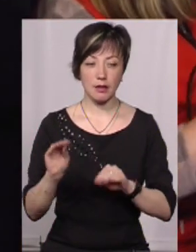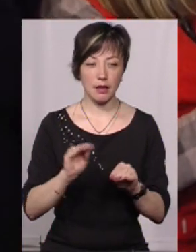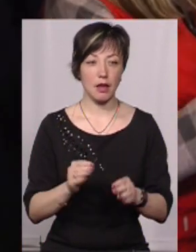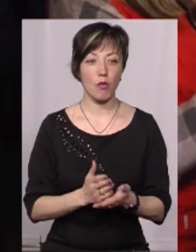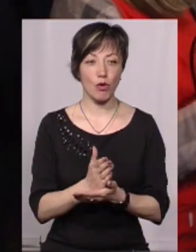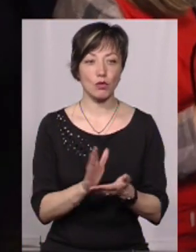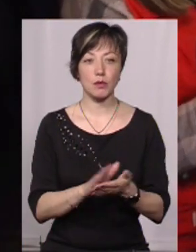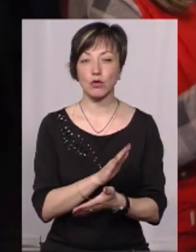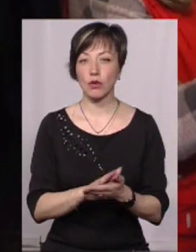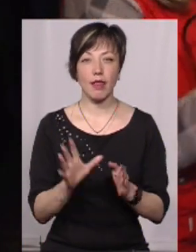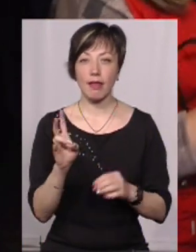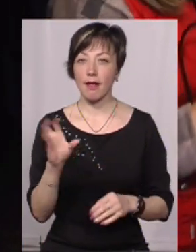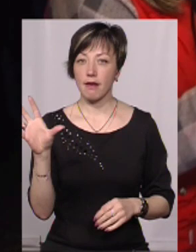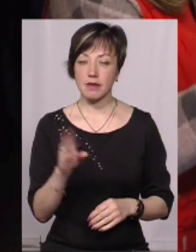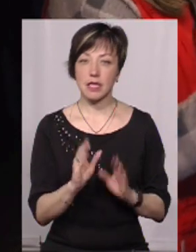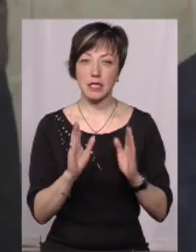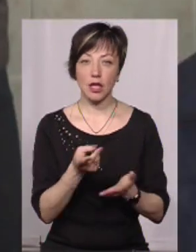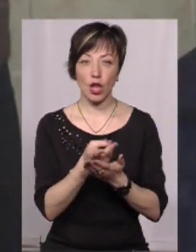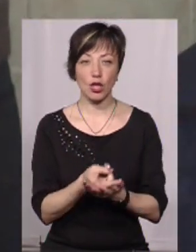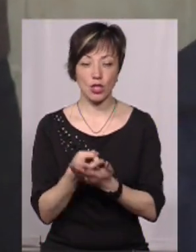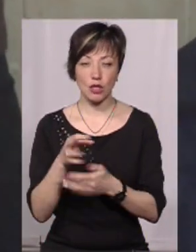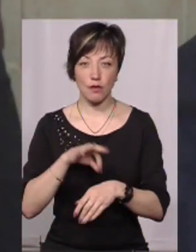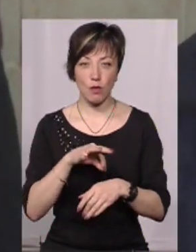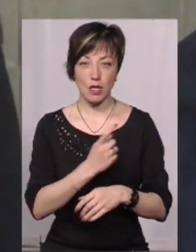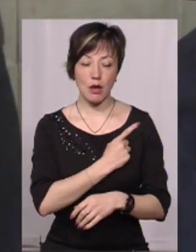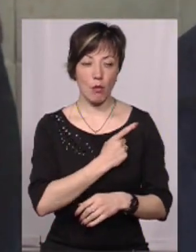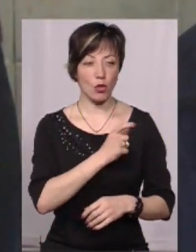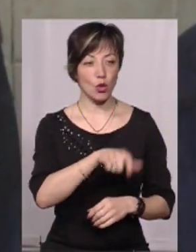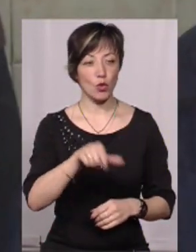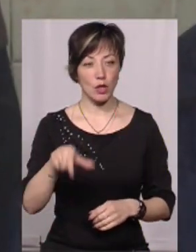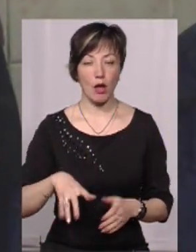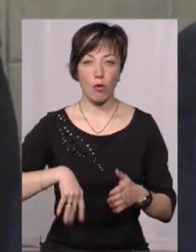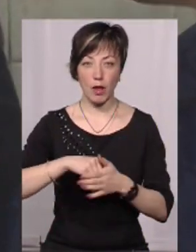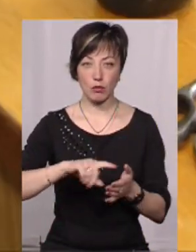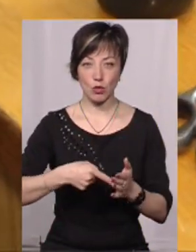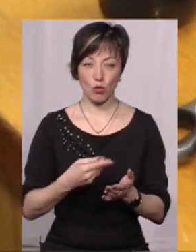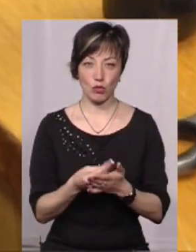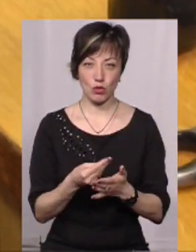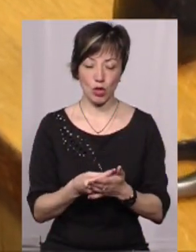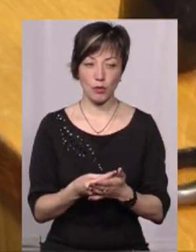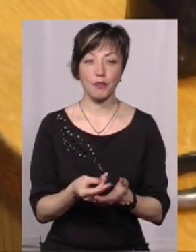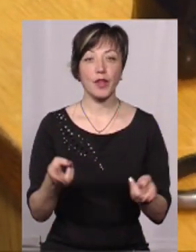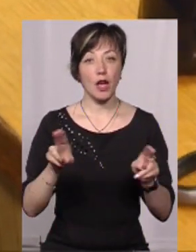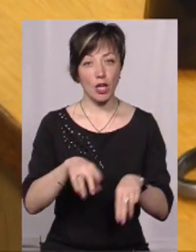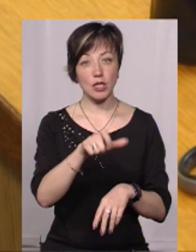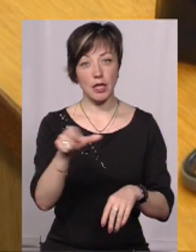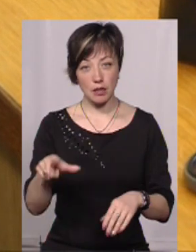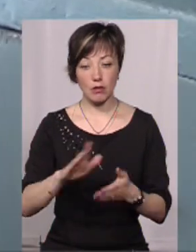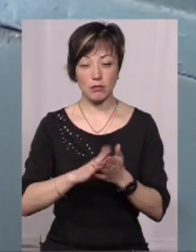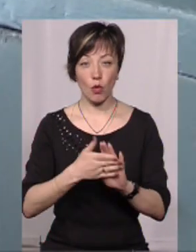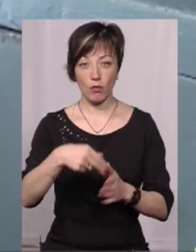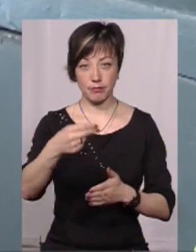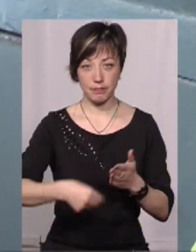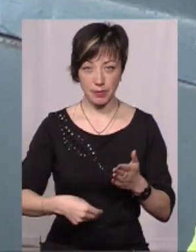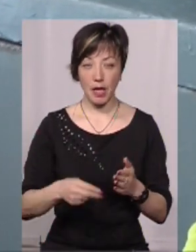Послуги безкоштовні не для всіх, тільки для лежачих недужих та самотніх людей. Їх оплачують з міського бюджету. Зрештою клієнтів укладають